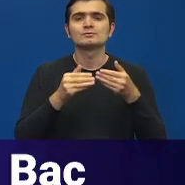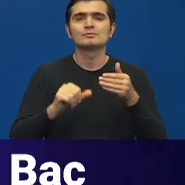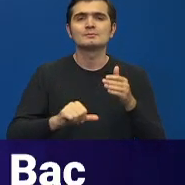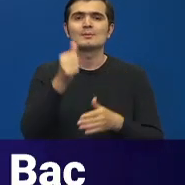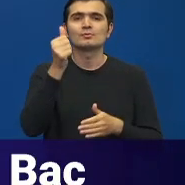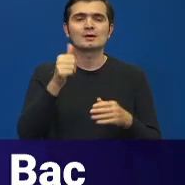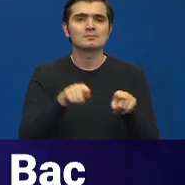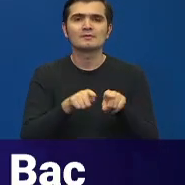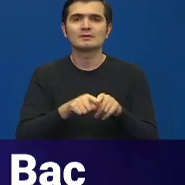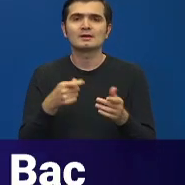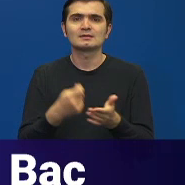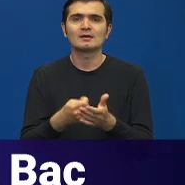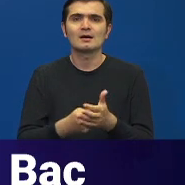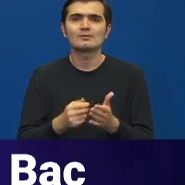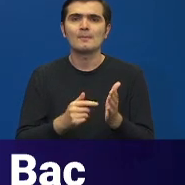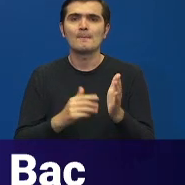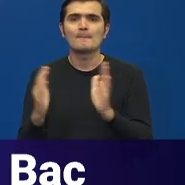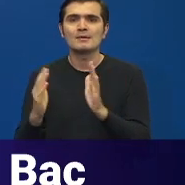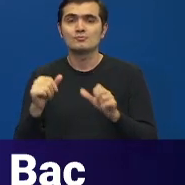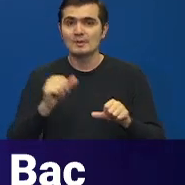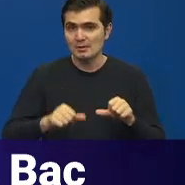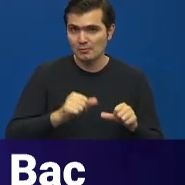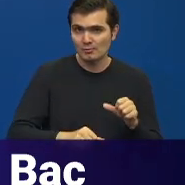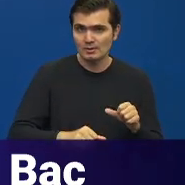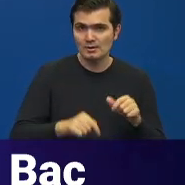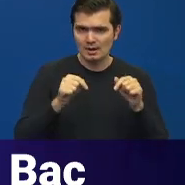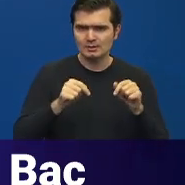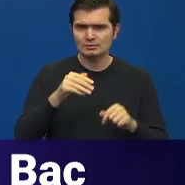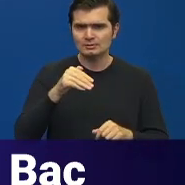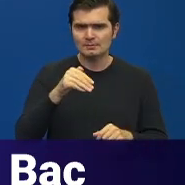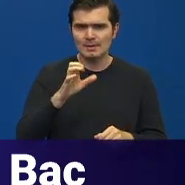salariul pentru pe economie. Cuprinde acest memorandum și